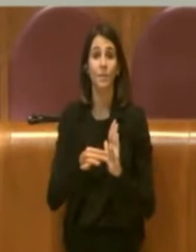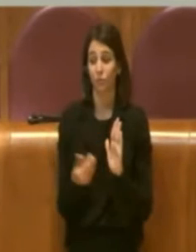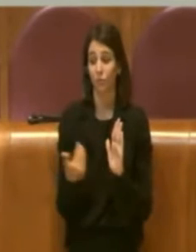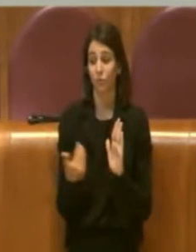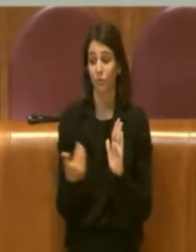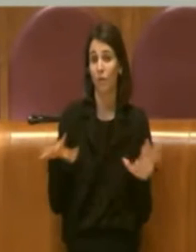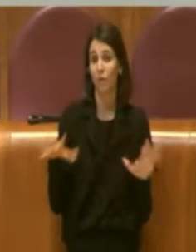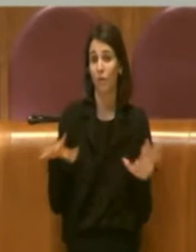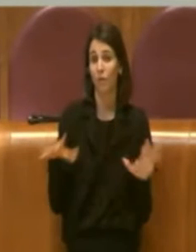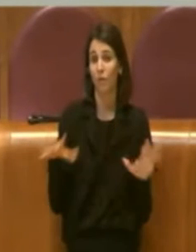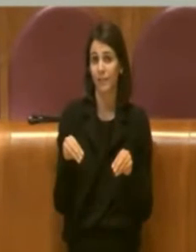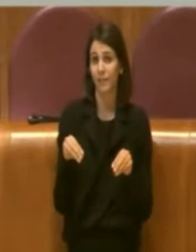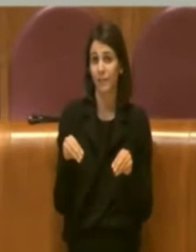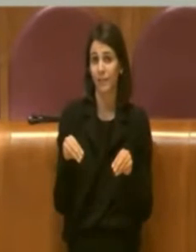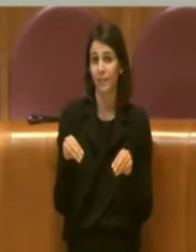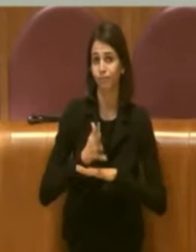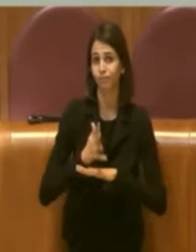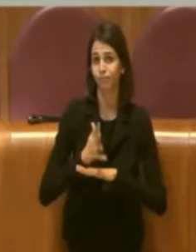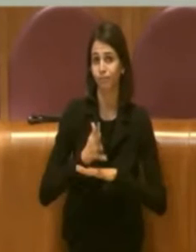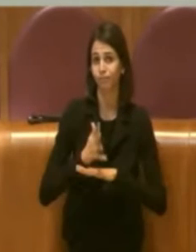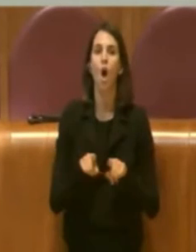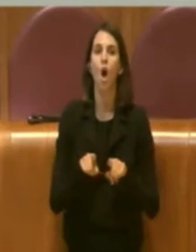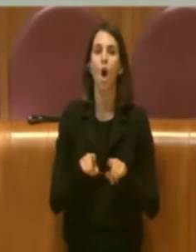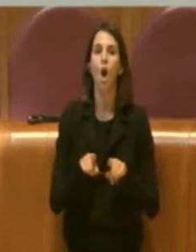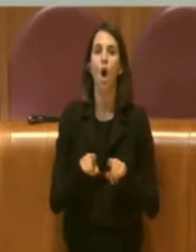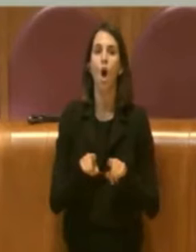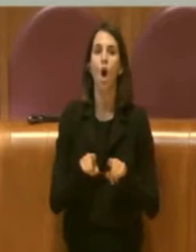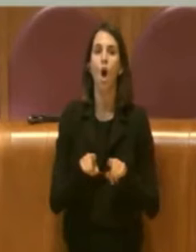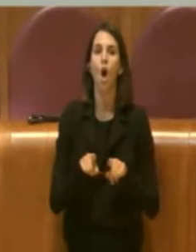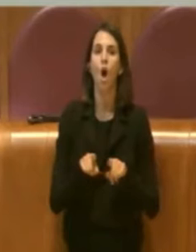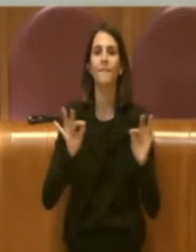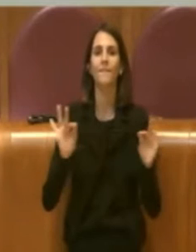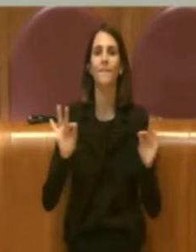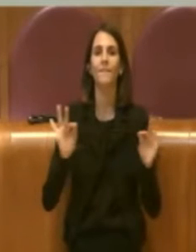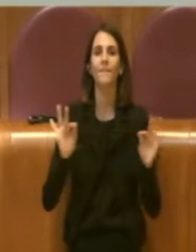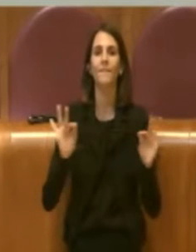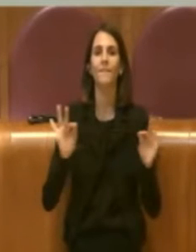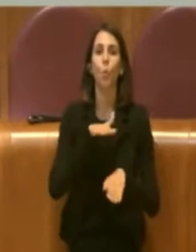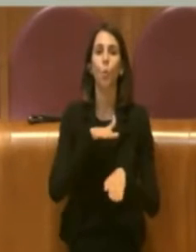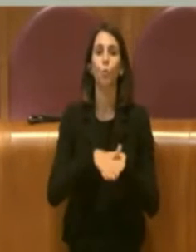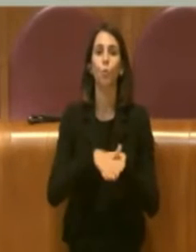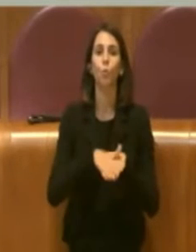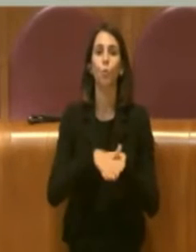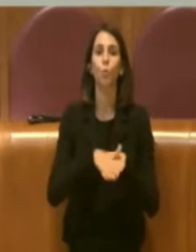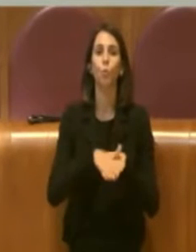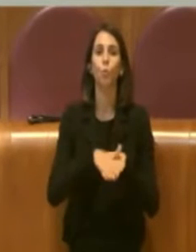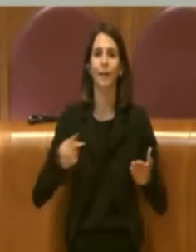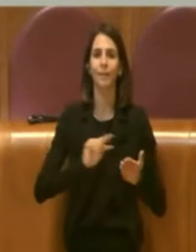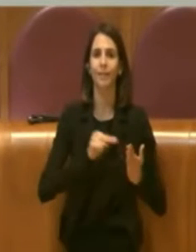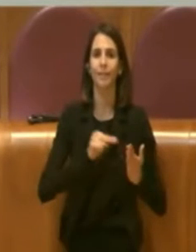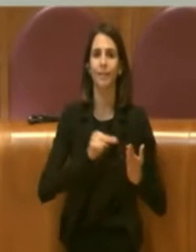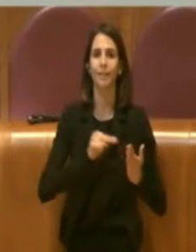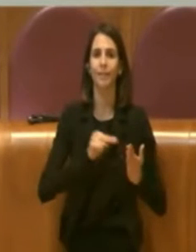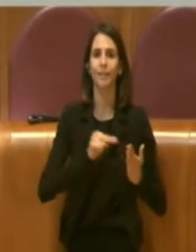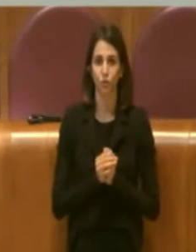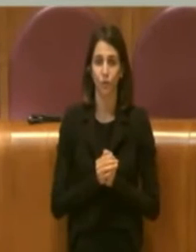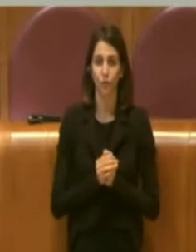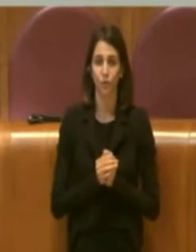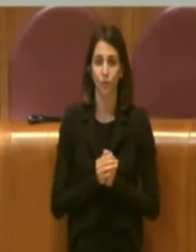'utilizzo degli strumenti tecnologici. Per quanto riguarda il comma 2 ho ritenuto specificare meglio